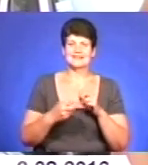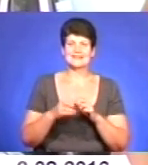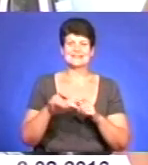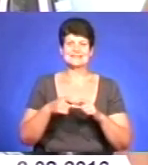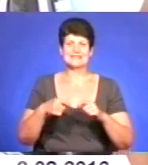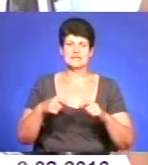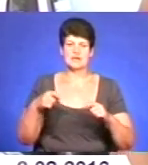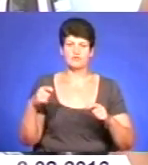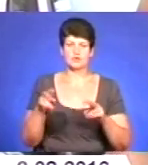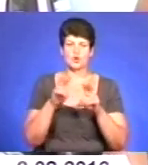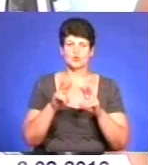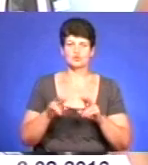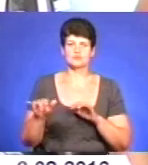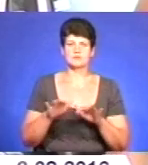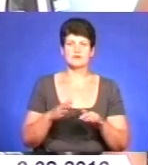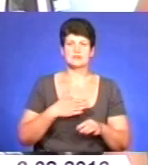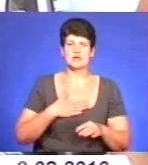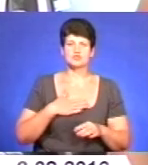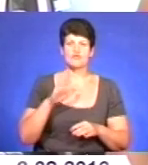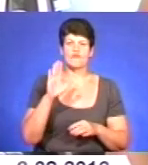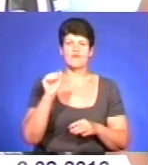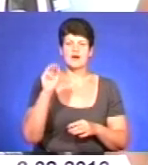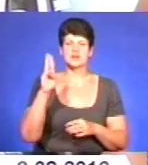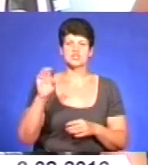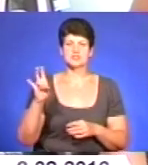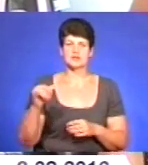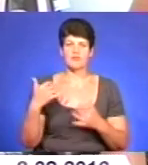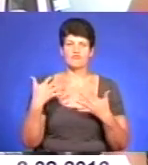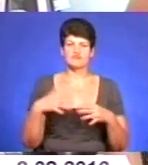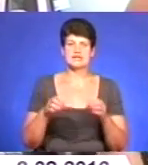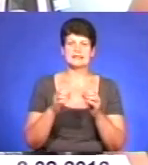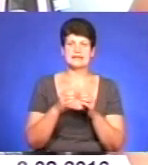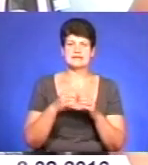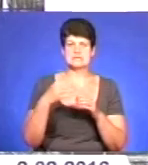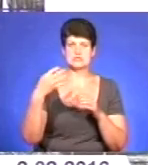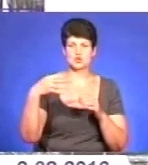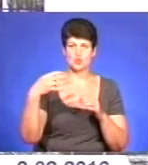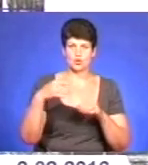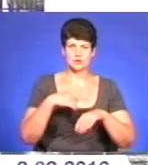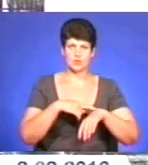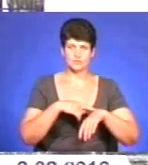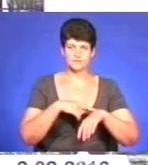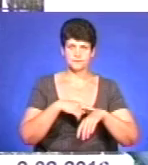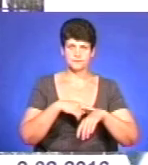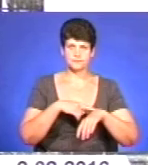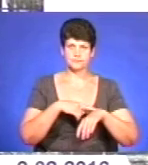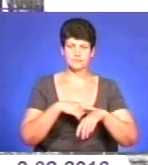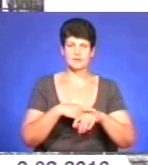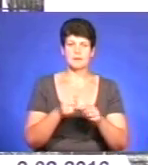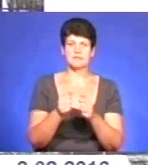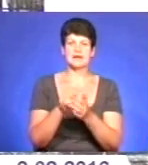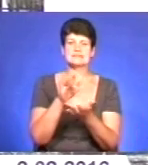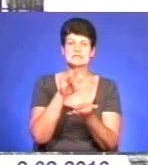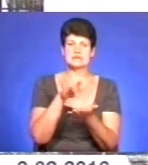розгляду справи нашого Вашченка. Уже на годиннику 10.40, як бачимо, біля центрального